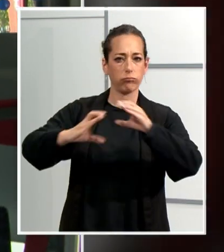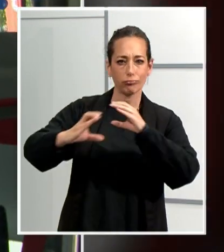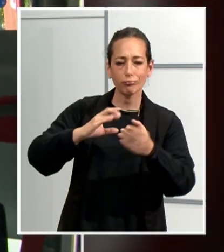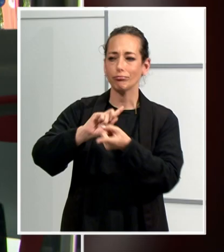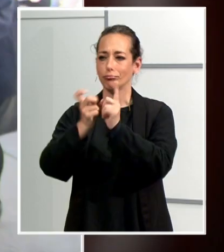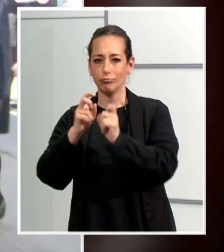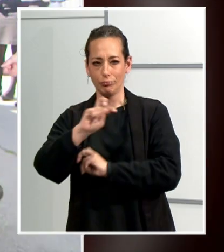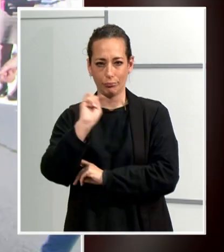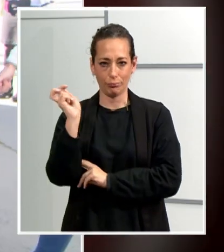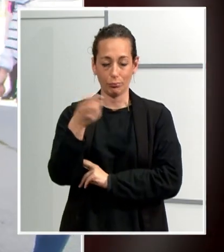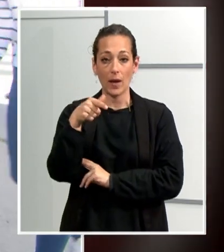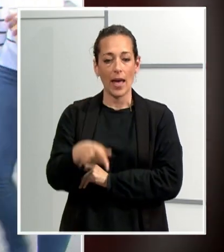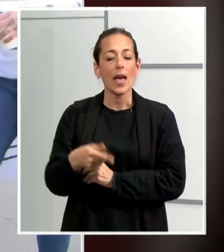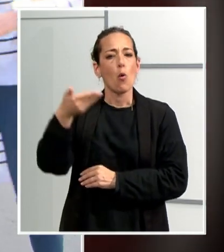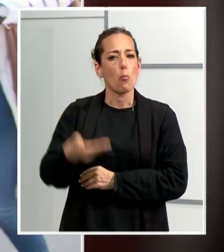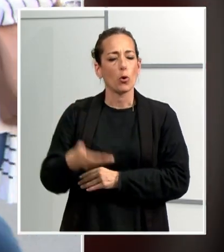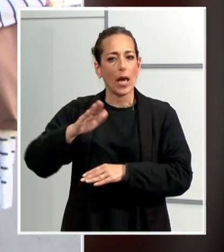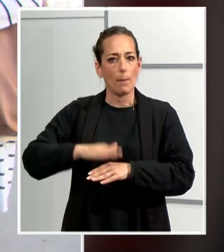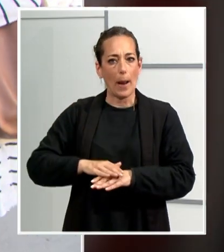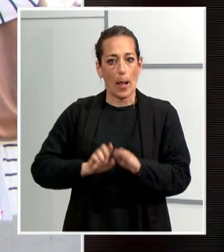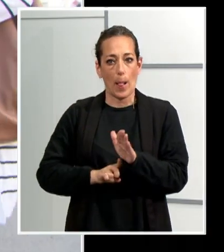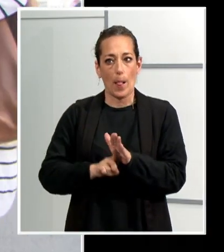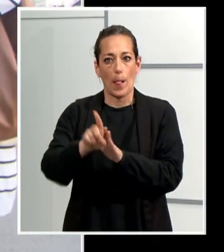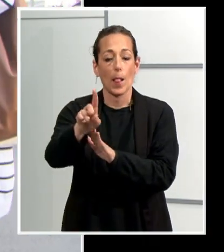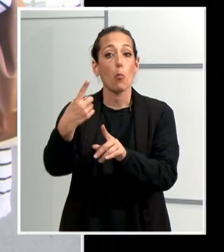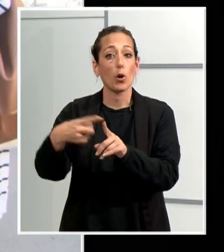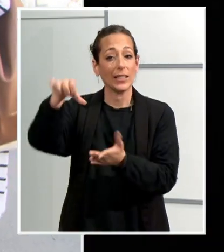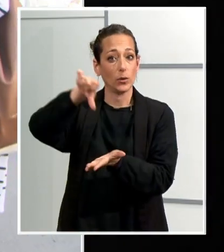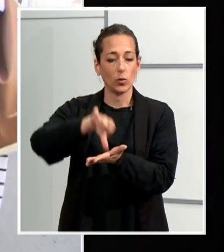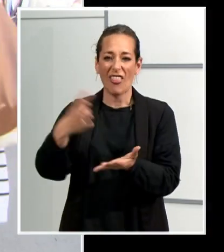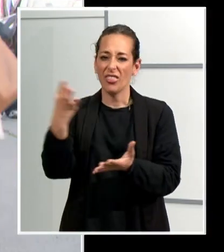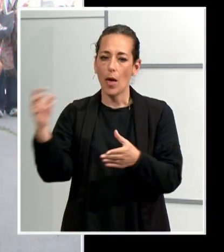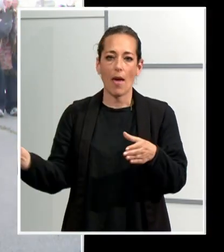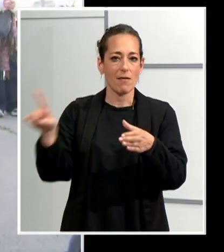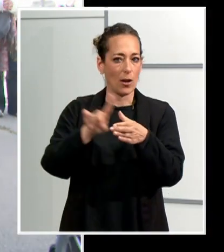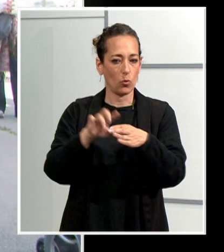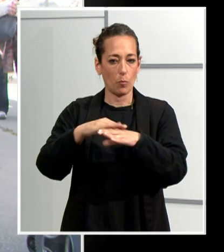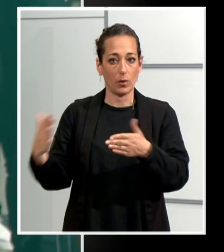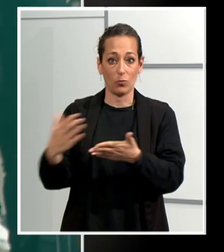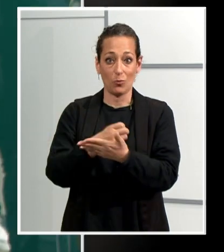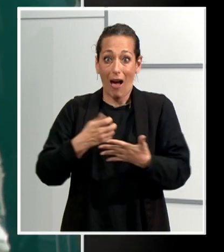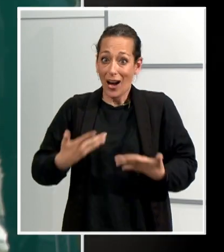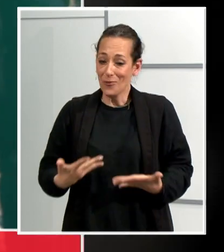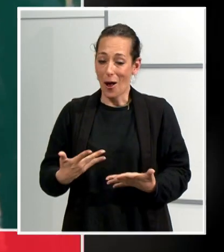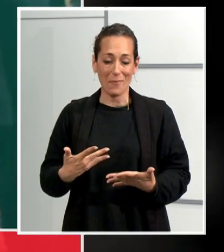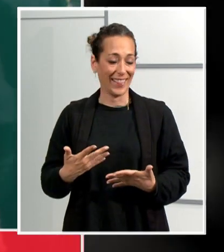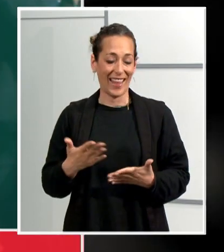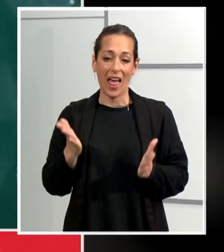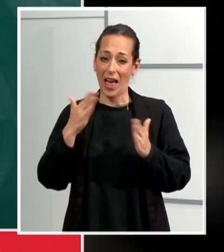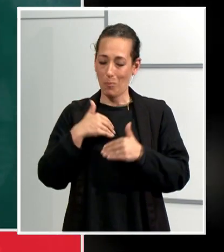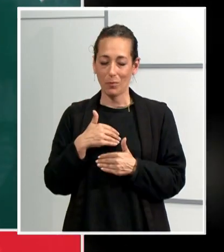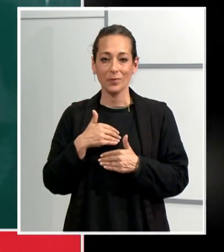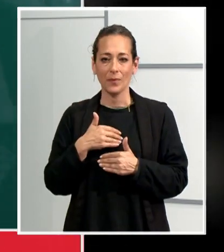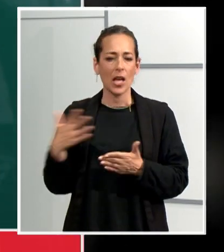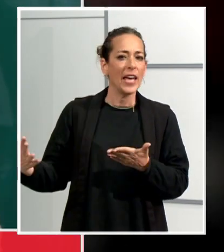avançant, perquè la ciutat ha ser inclusiva per tothom, i ara mateix no ho és, i que la gent es mentalitzi,